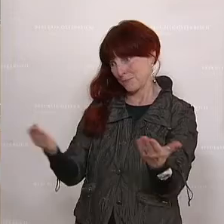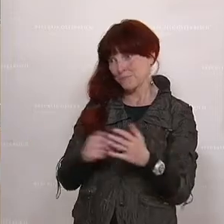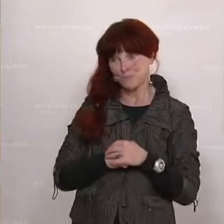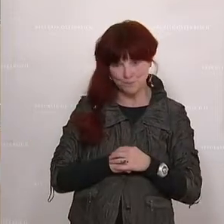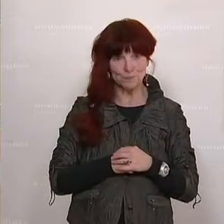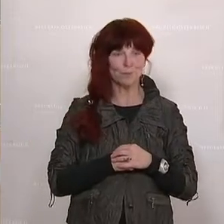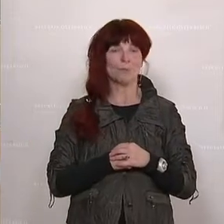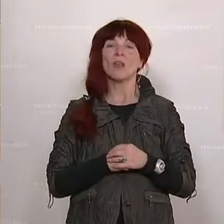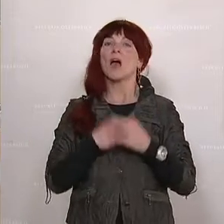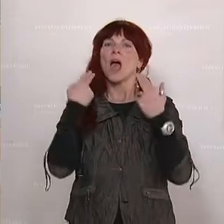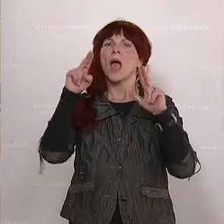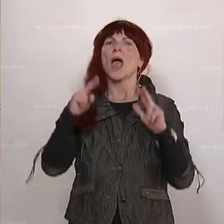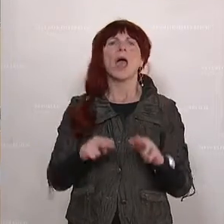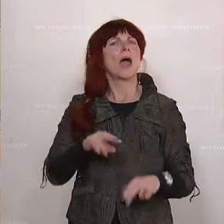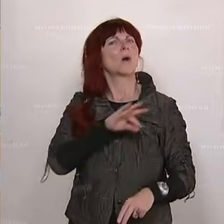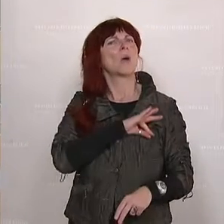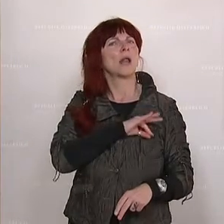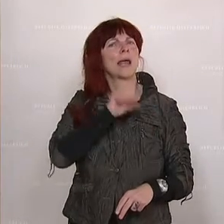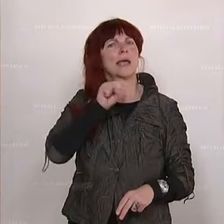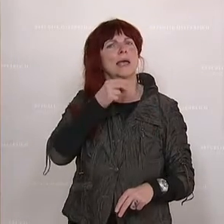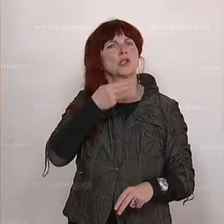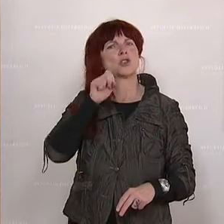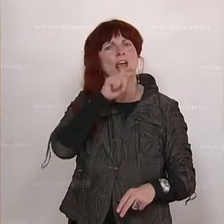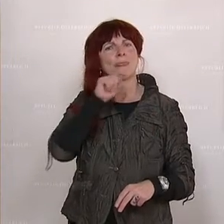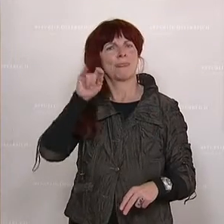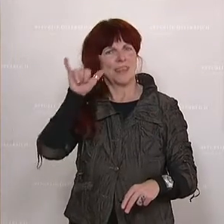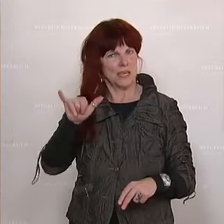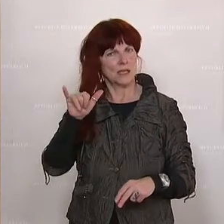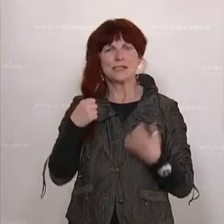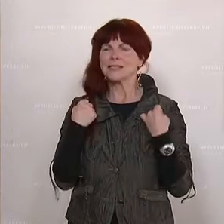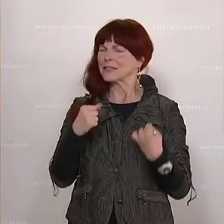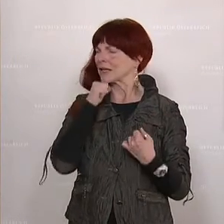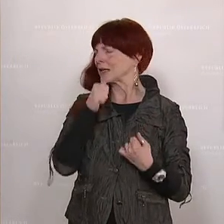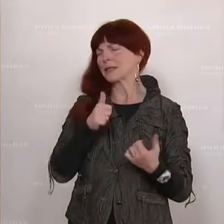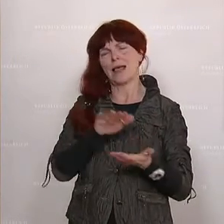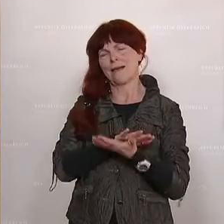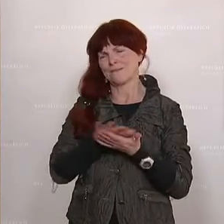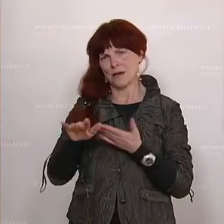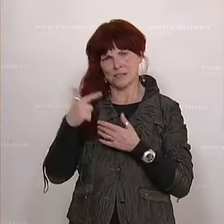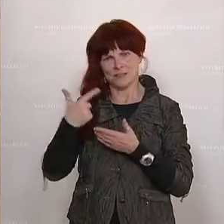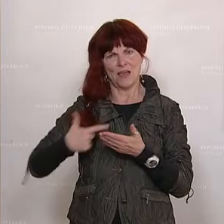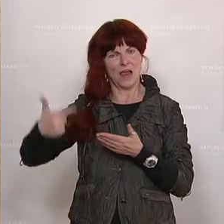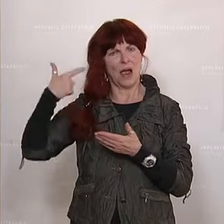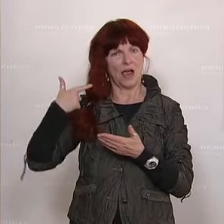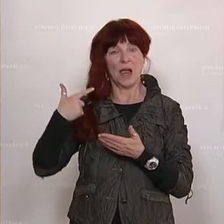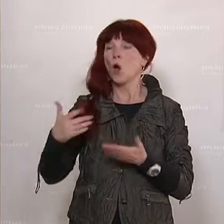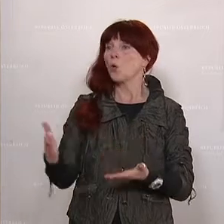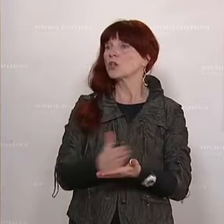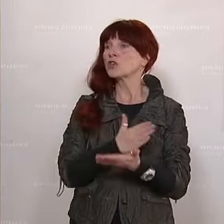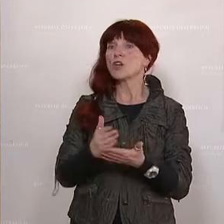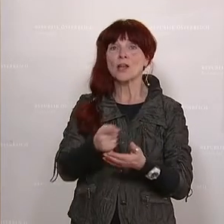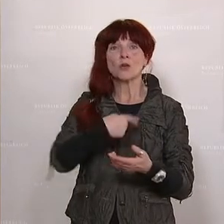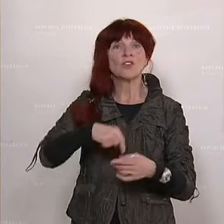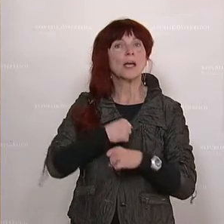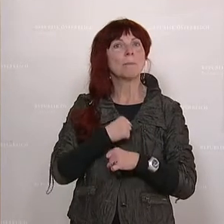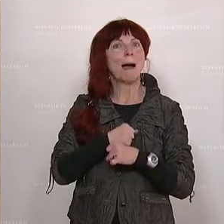Ja, Herr Kollege Schette, es ist sicherlich nicht einfach gewesen in den letzten zwei Jahren. Und die Entscheidungen, die wir getroffen haben, die